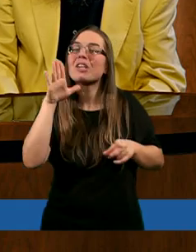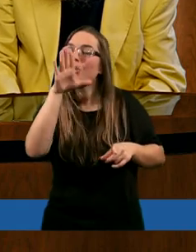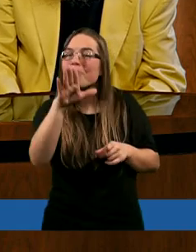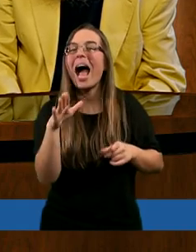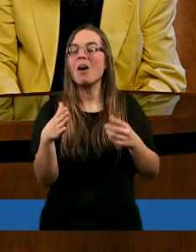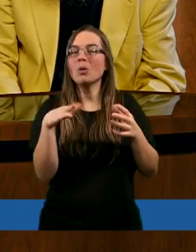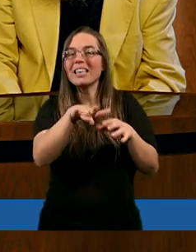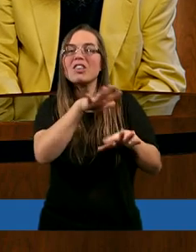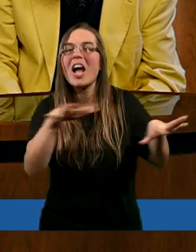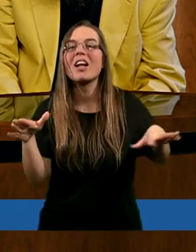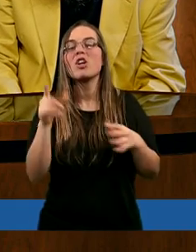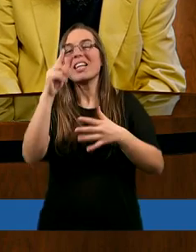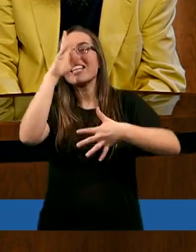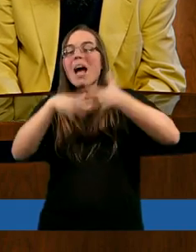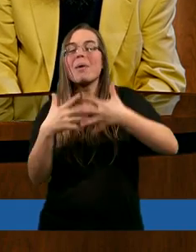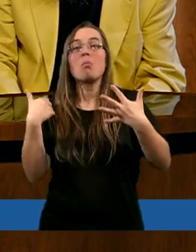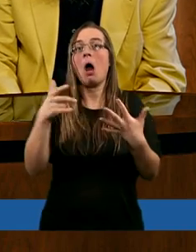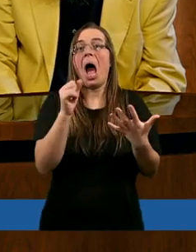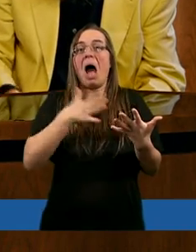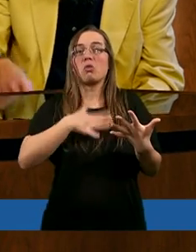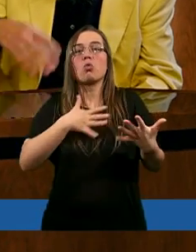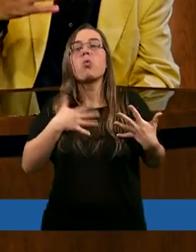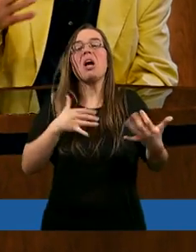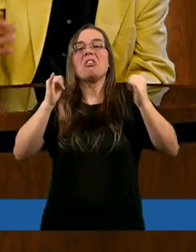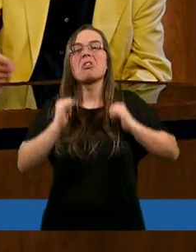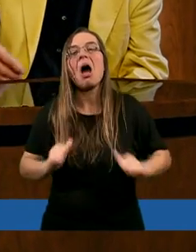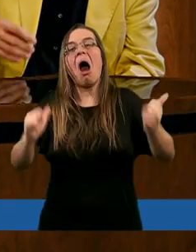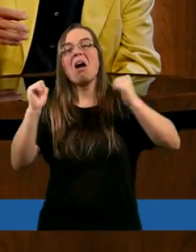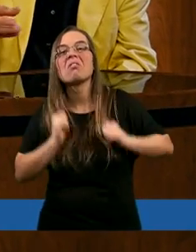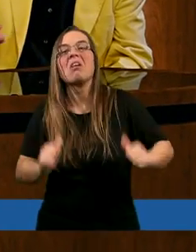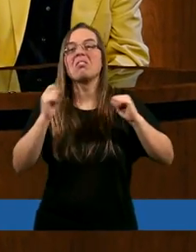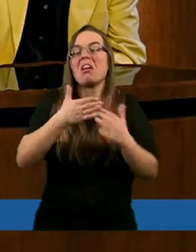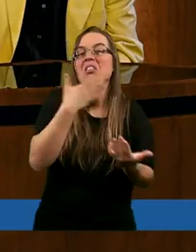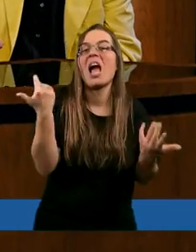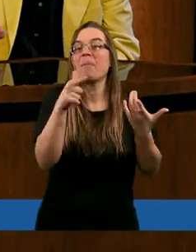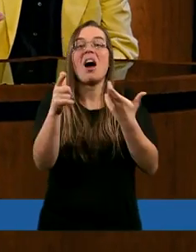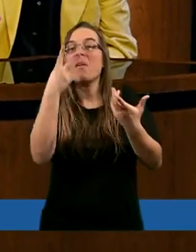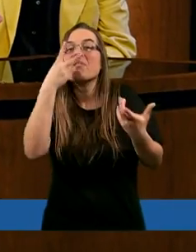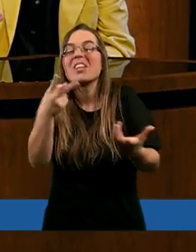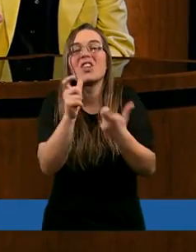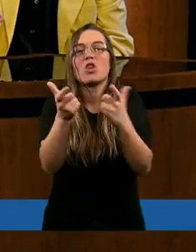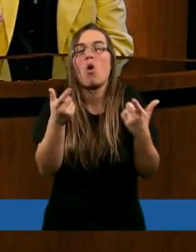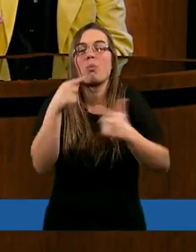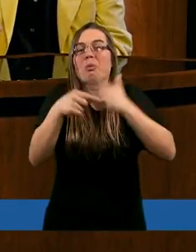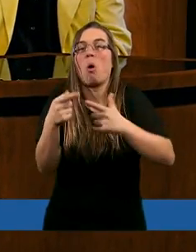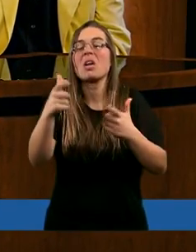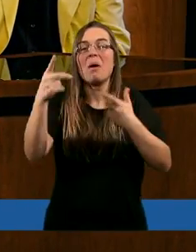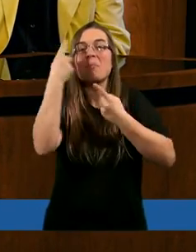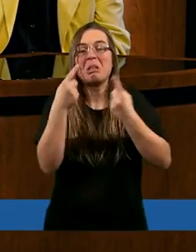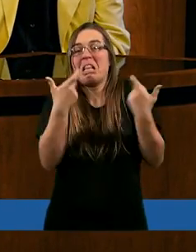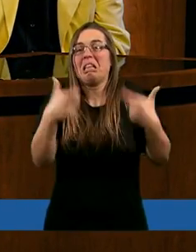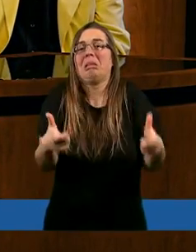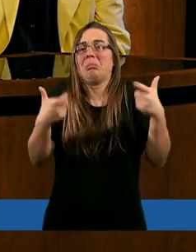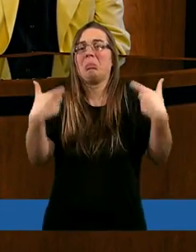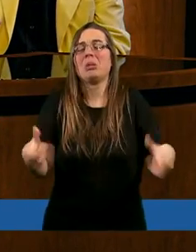zamieszanie. Tu jakaś obietnica Boża, a tu nic z tego nie wychodzi. Lata lecą, lata lecą, już prawie, że przed setką, a tu